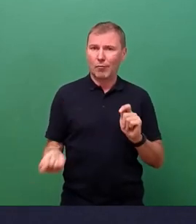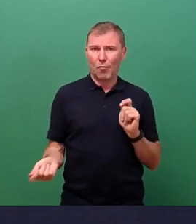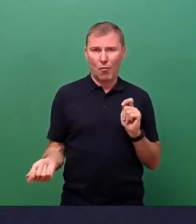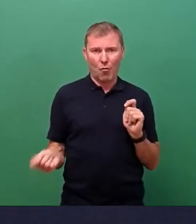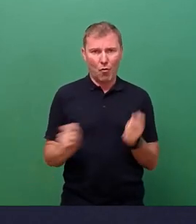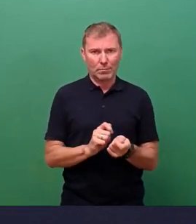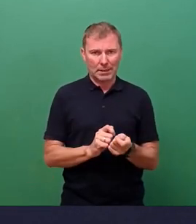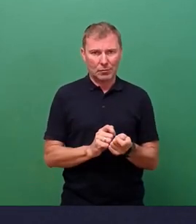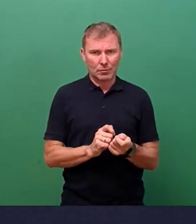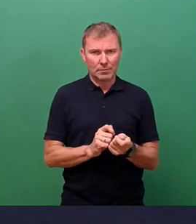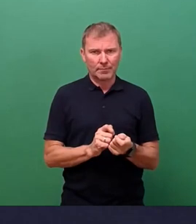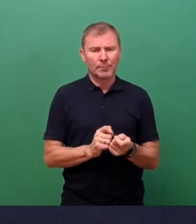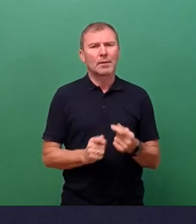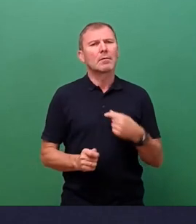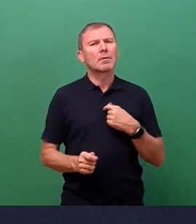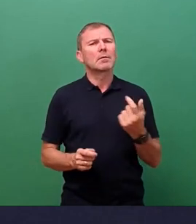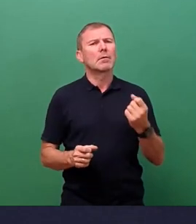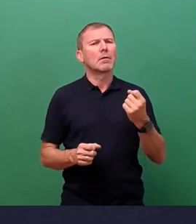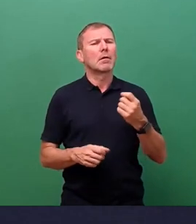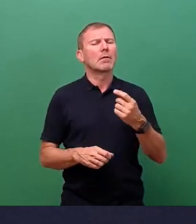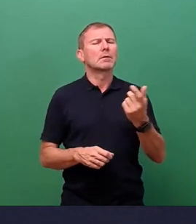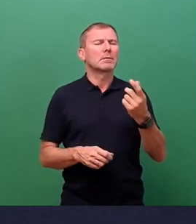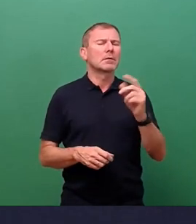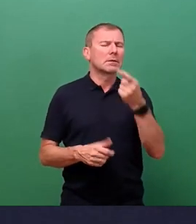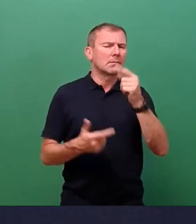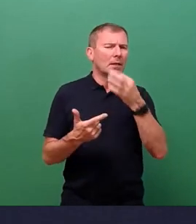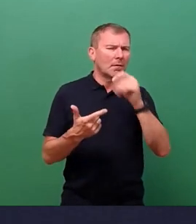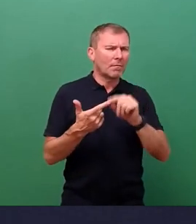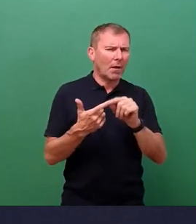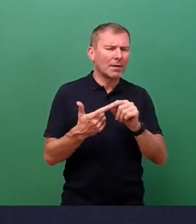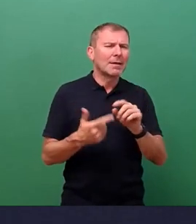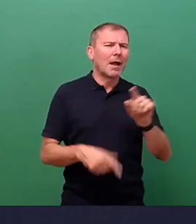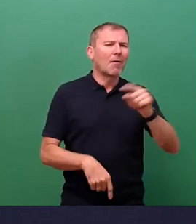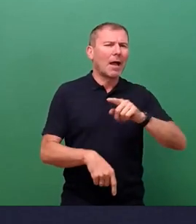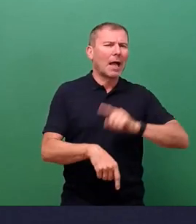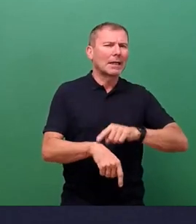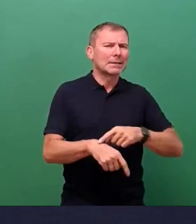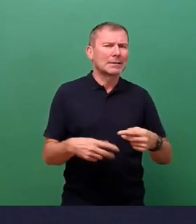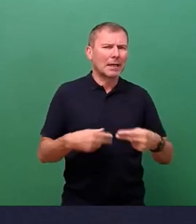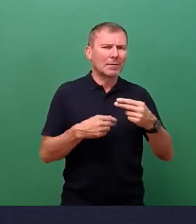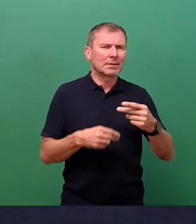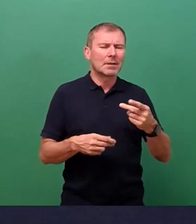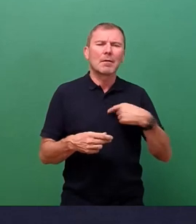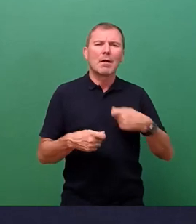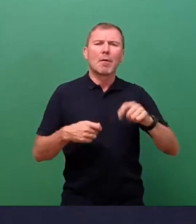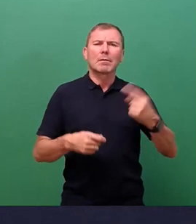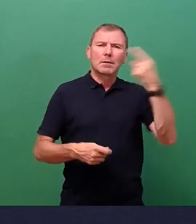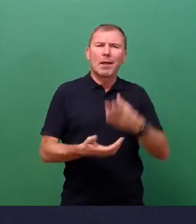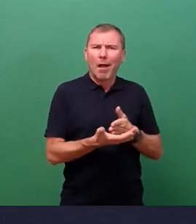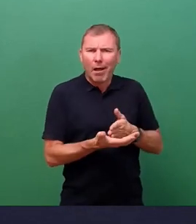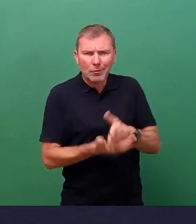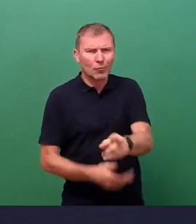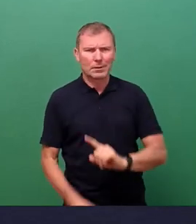Wir haben ja ein enges, um auf die Frage 2 zu kommen, sehr enges Zeitfenster. Wir bauen ja nicht das gesamte Jahr durch, sondern wir machen die Baumaßnahmen ja